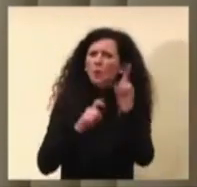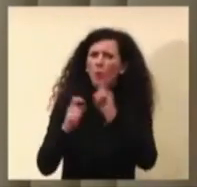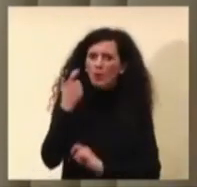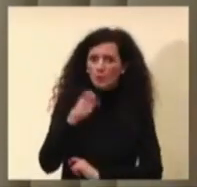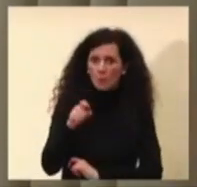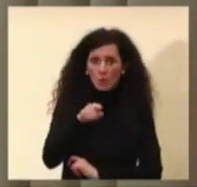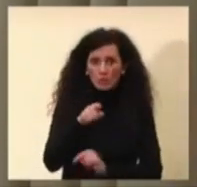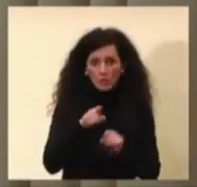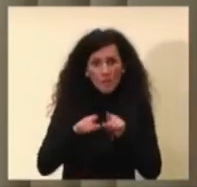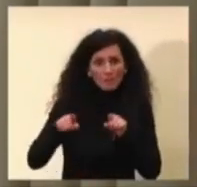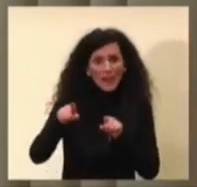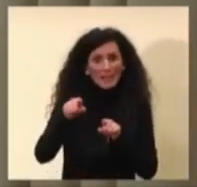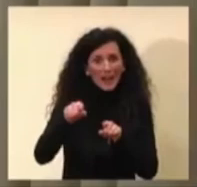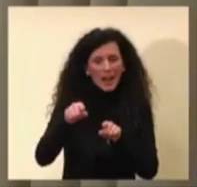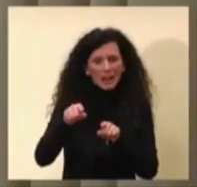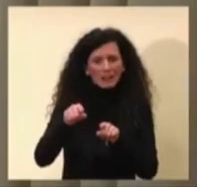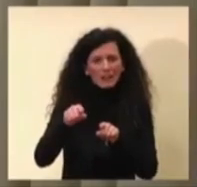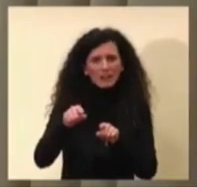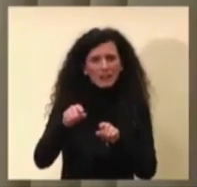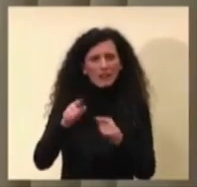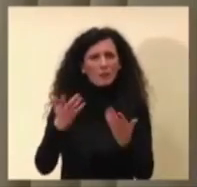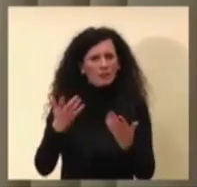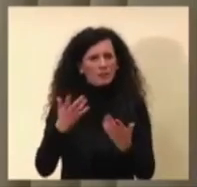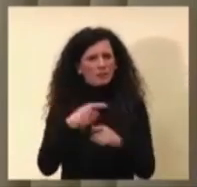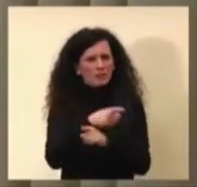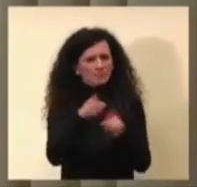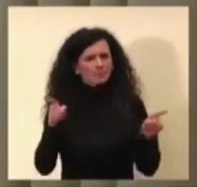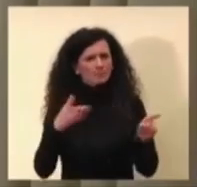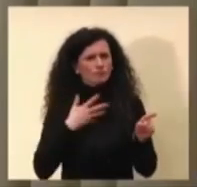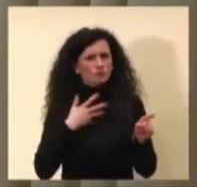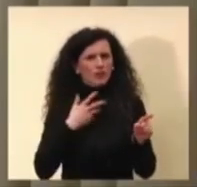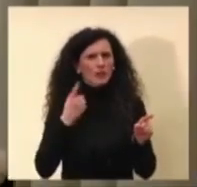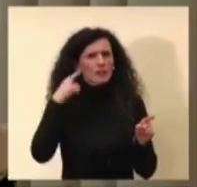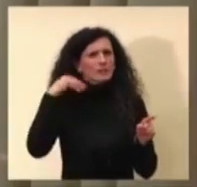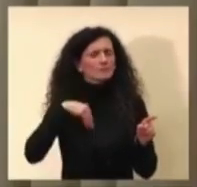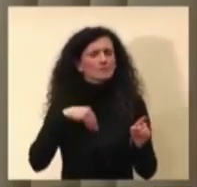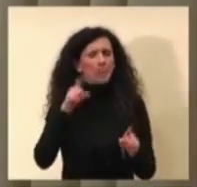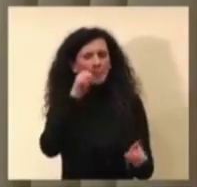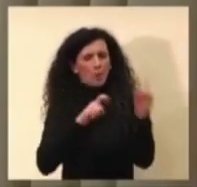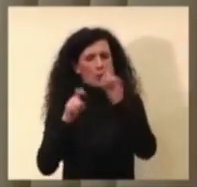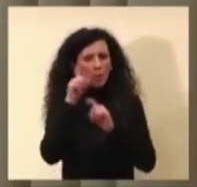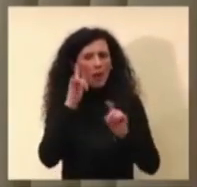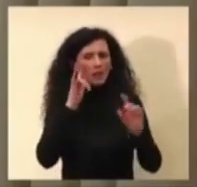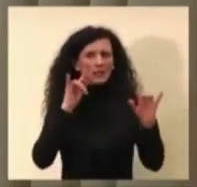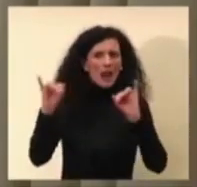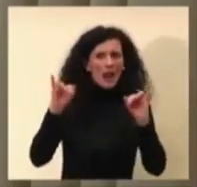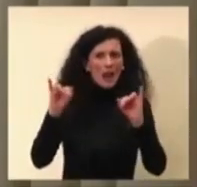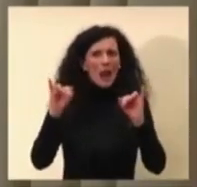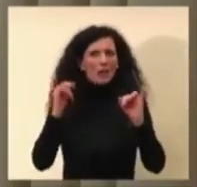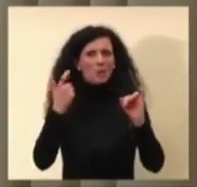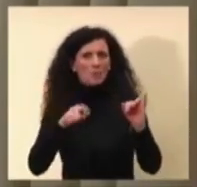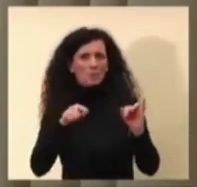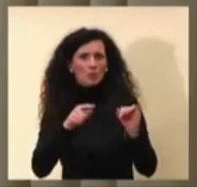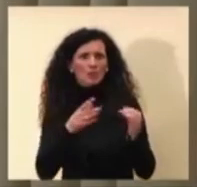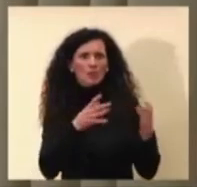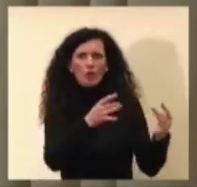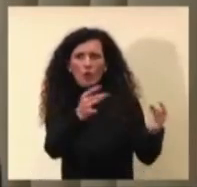cioè come mai c'è un certo allarmismo su questa diffusione per la velocità di diffusione